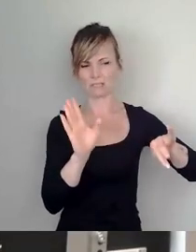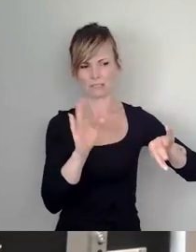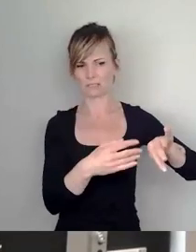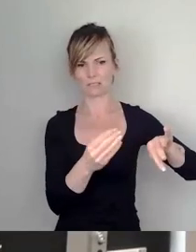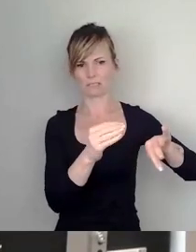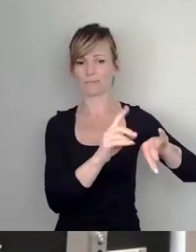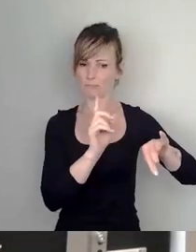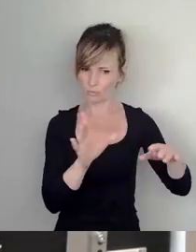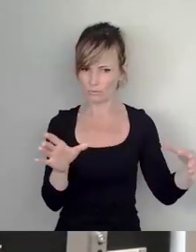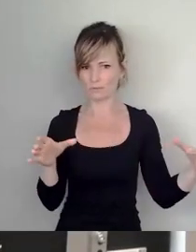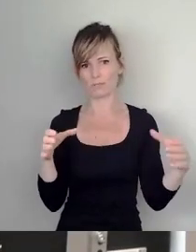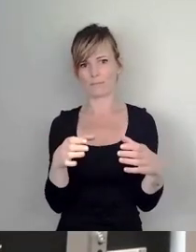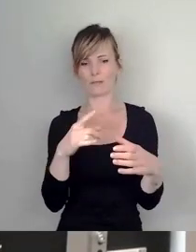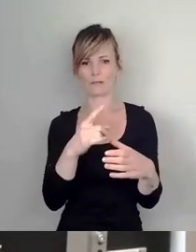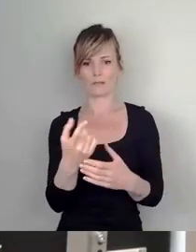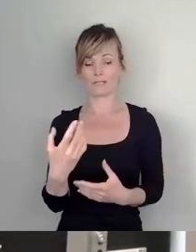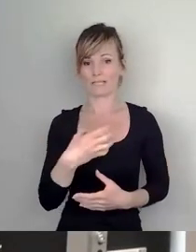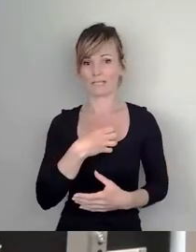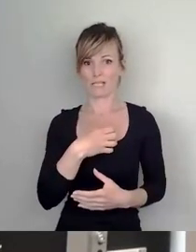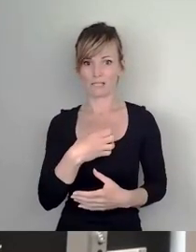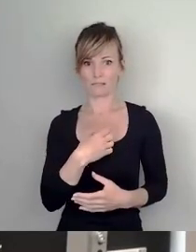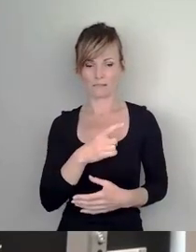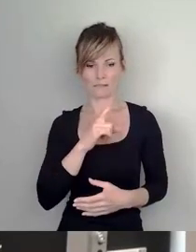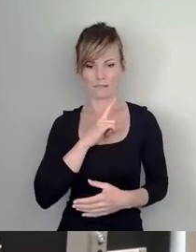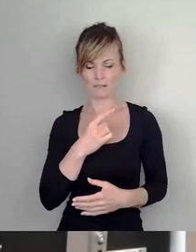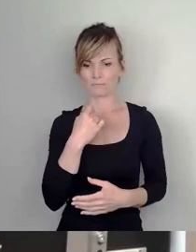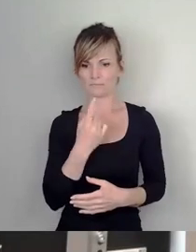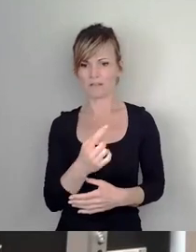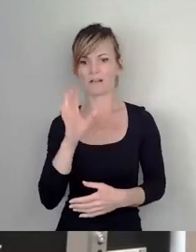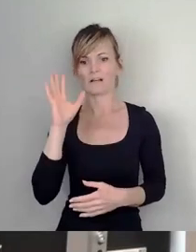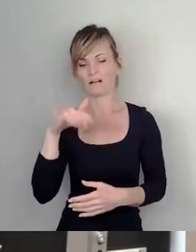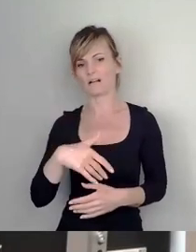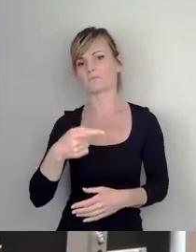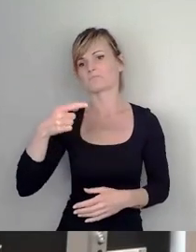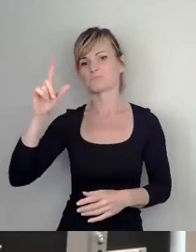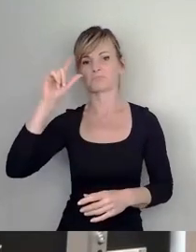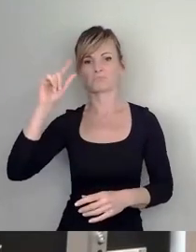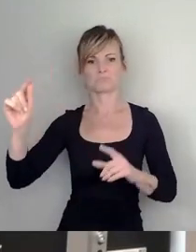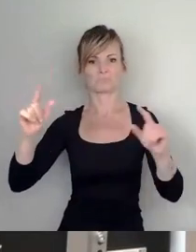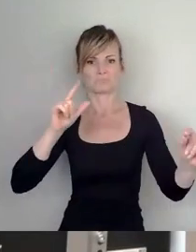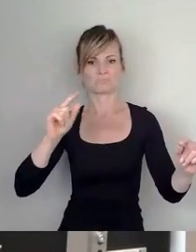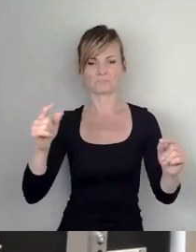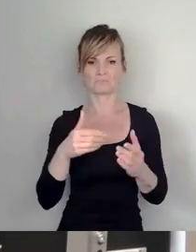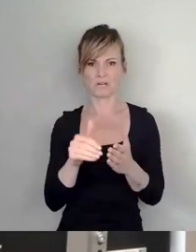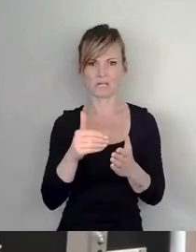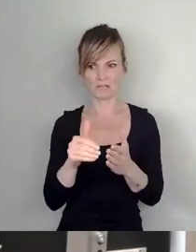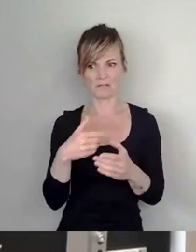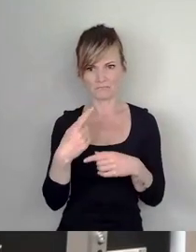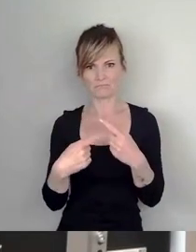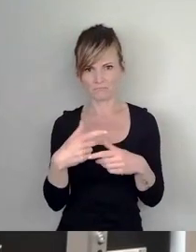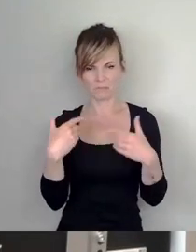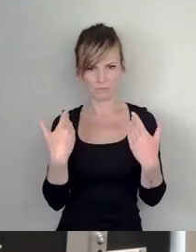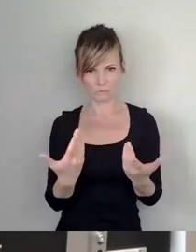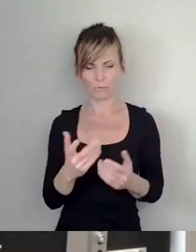weiterhin, wie schon in den letzten Jahren, mit den Füßen über diese Wohnungspolitik abstimmen und unsere Stadt verlassen. Diejenigen, die sich in den Umlandgemeinden